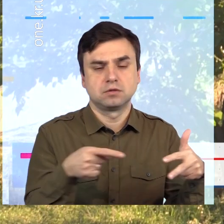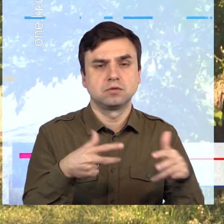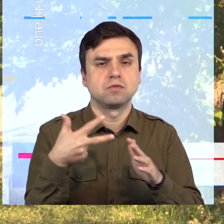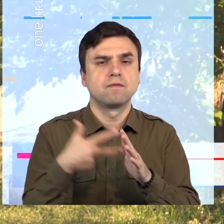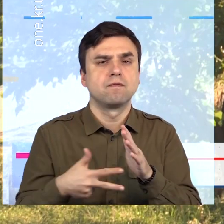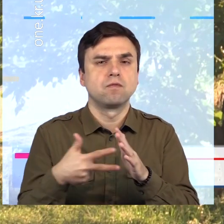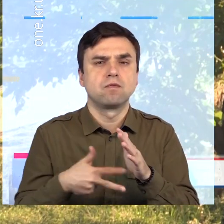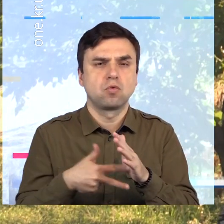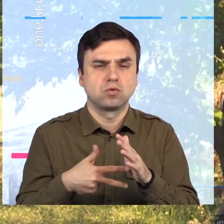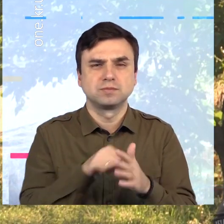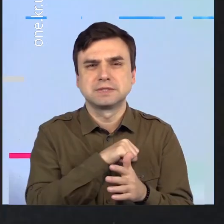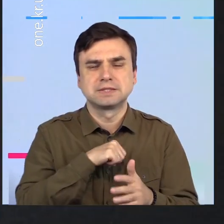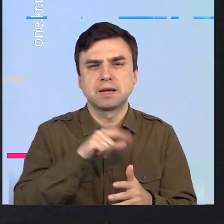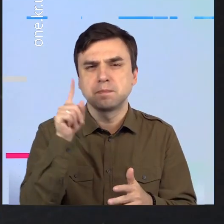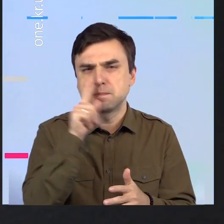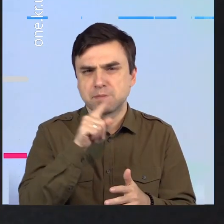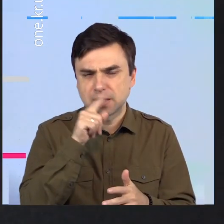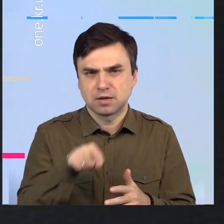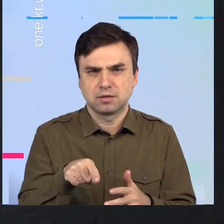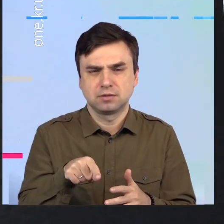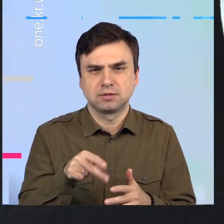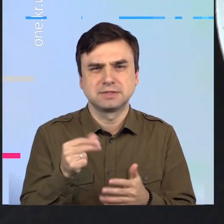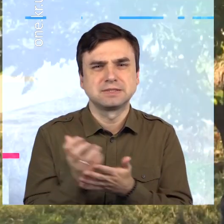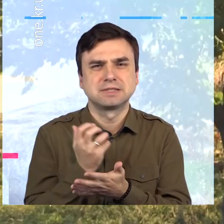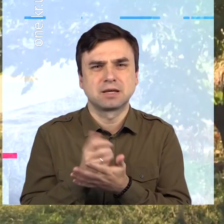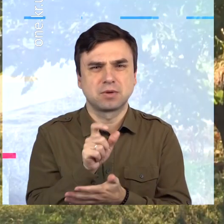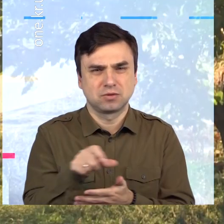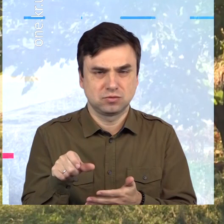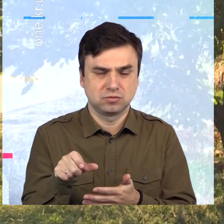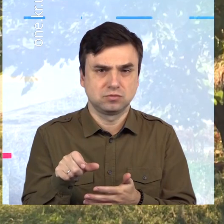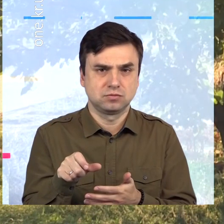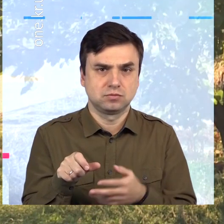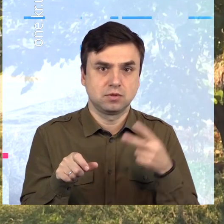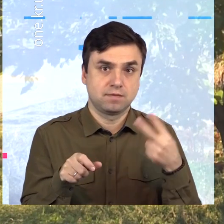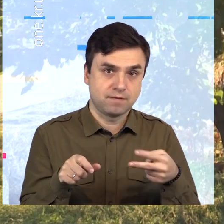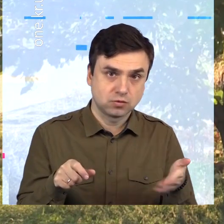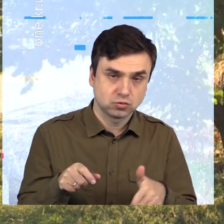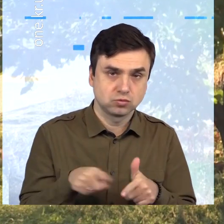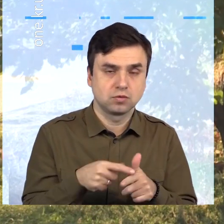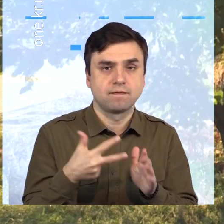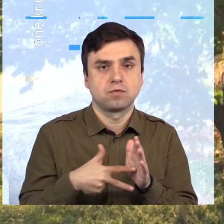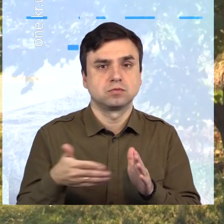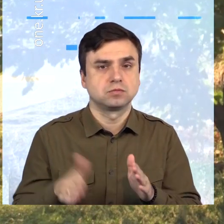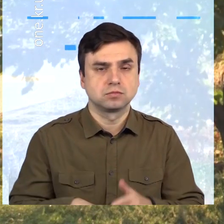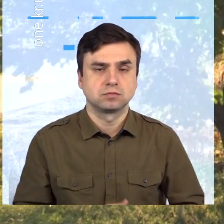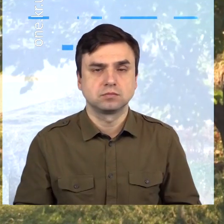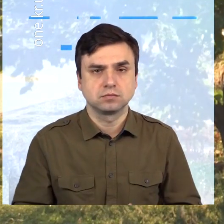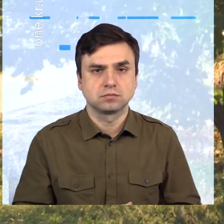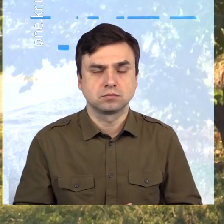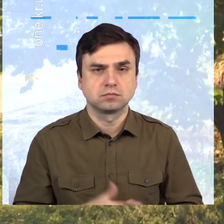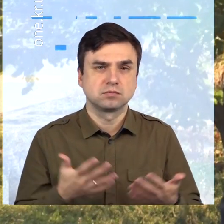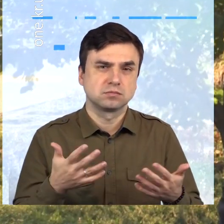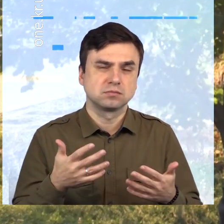і неопридаткованих мінімум доходів громадян. Для того, щоб не платити штрафи та не шкодити своєму здоров'ю, можу порадити мешканцям Кривого Рогу